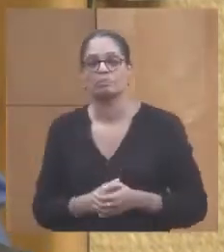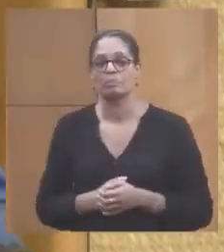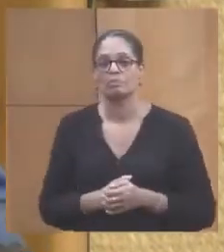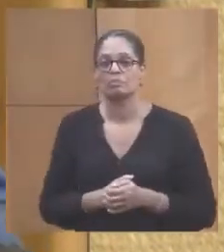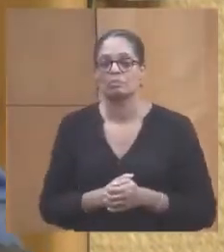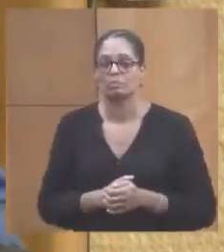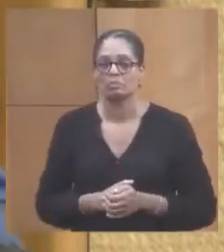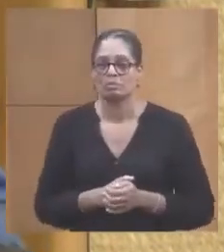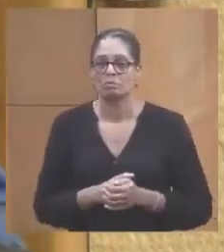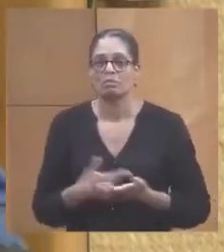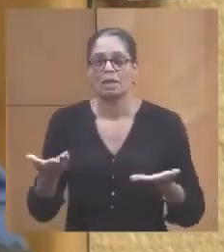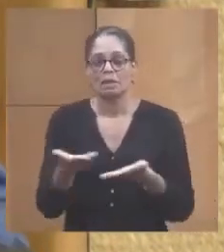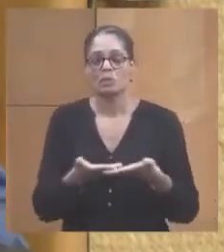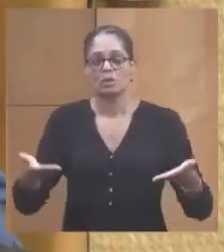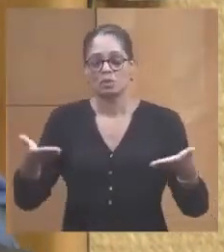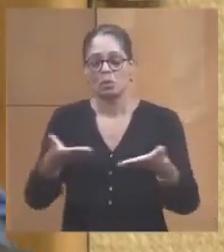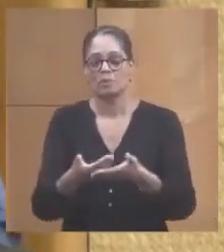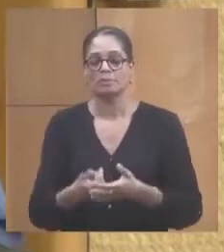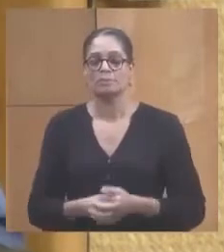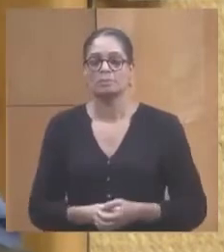Alors, quel est le contexte ?